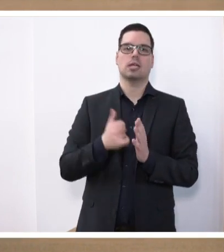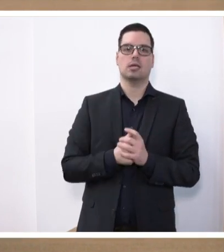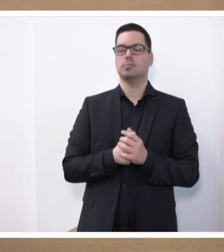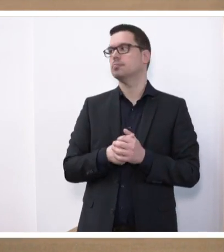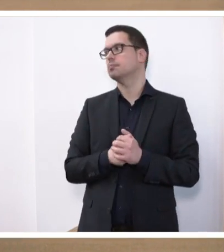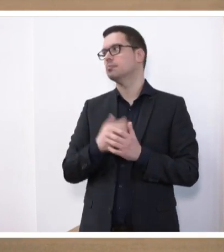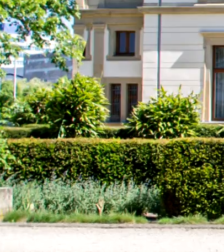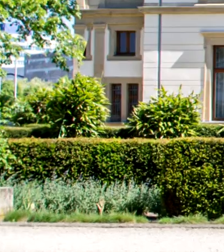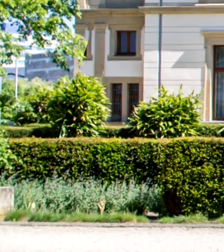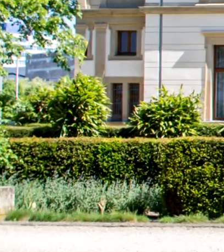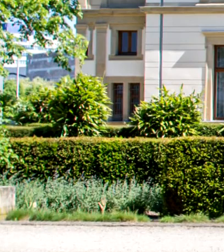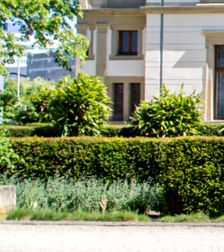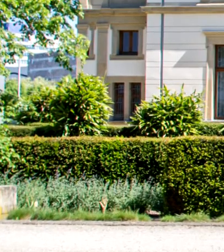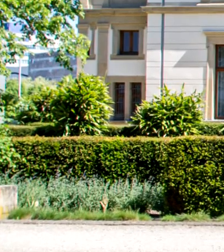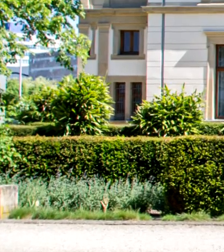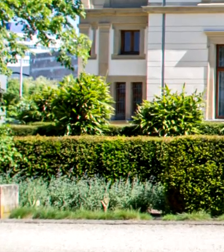Gesetzentwurf. Vielen Dank.